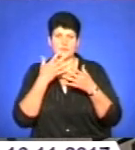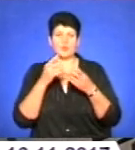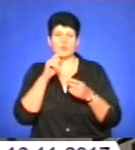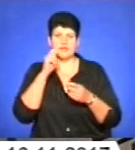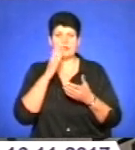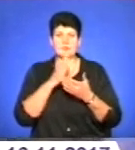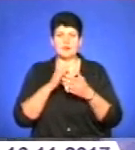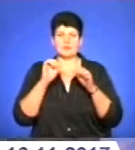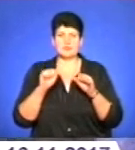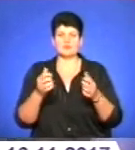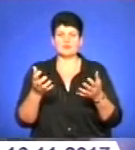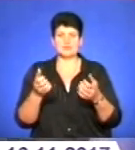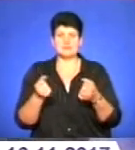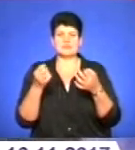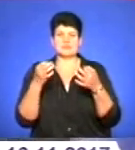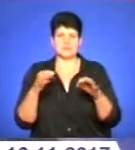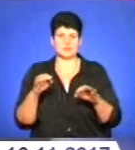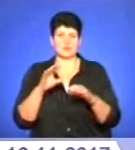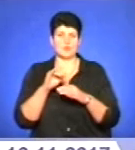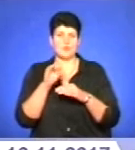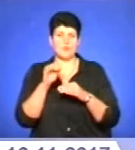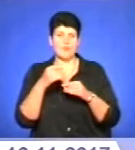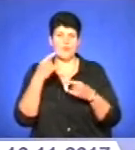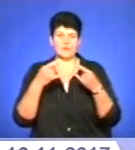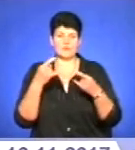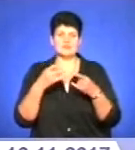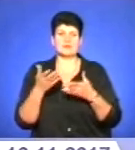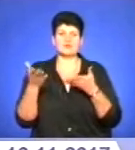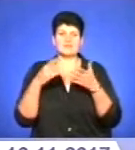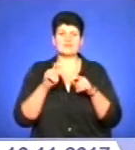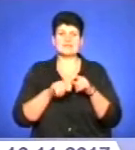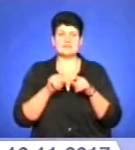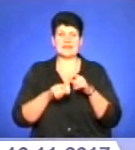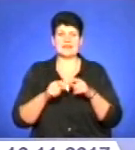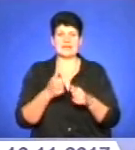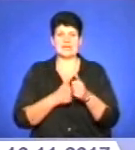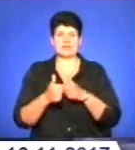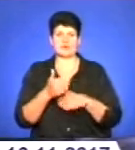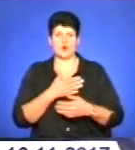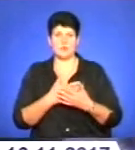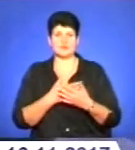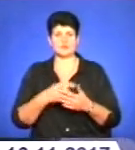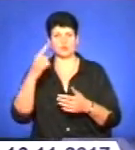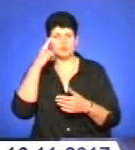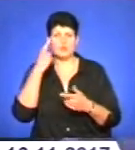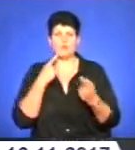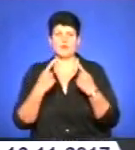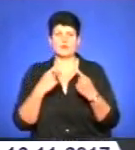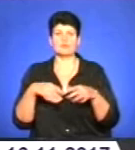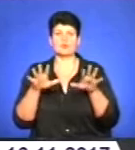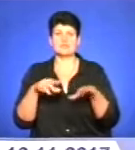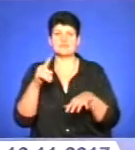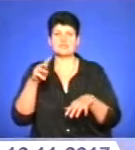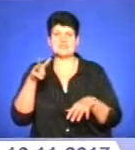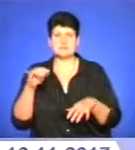незалежного мовника. З нагоди професійного свята, медійників, він запросив експертів та лідерів громадської думки поговорити про місцевість ЗМІ у своїй